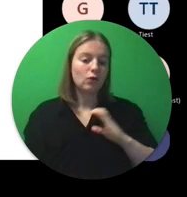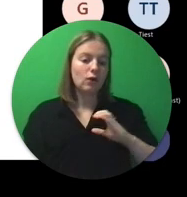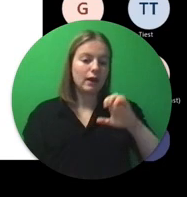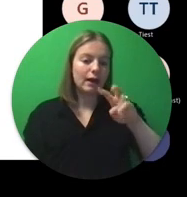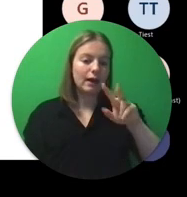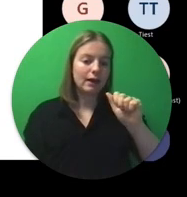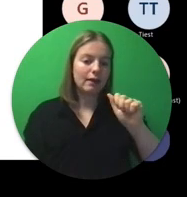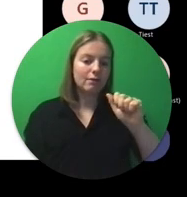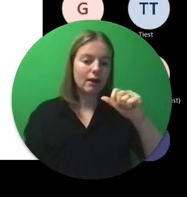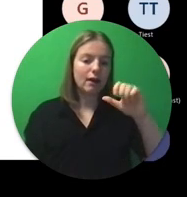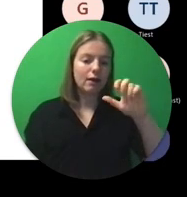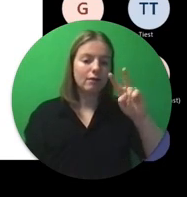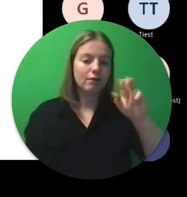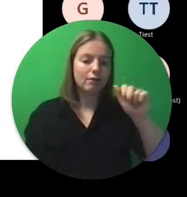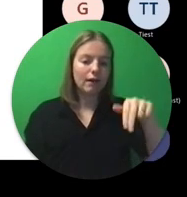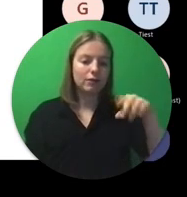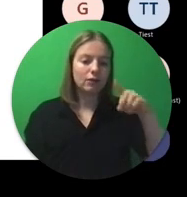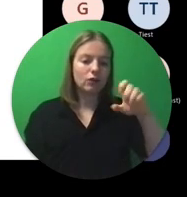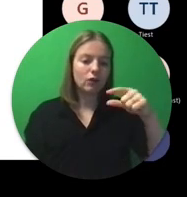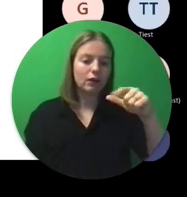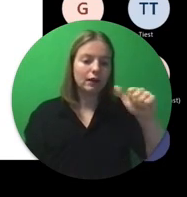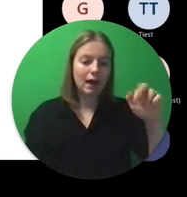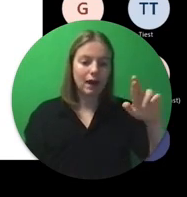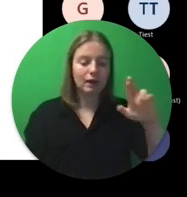jullie Europass en E-Pali voorstellen.